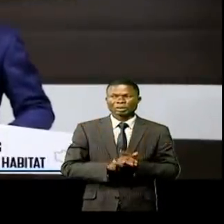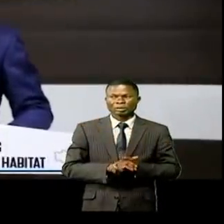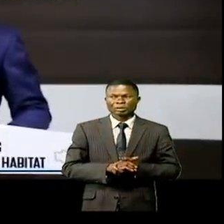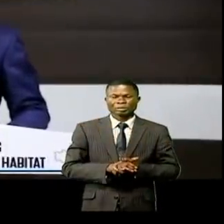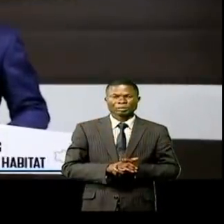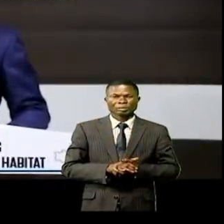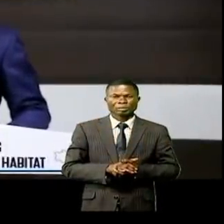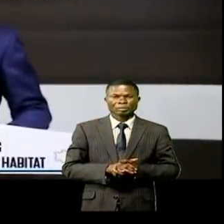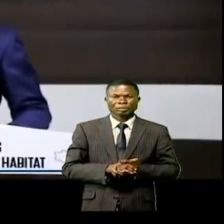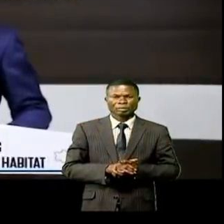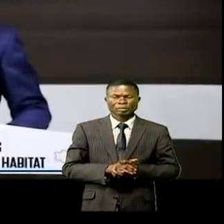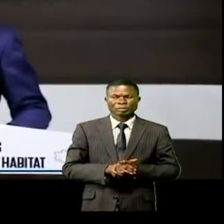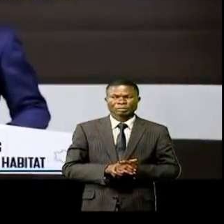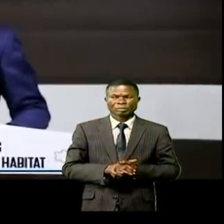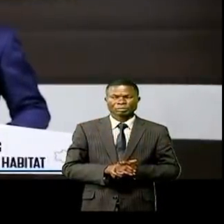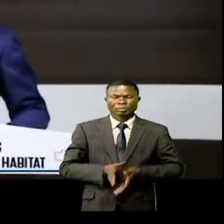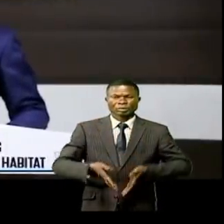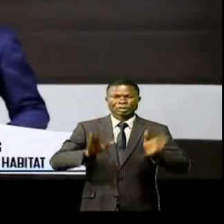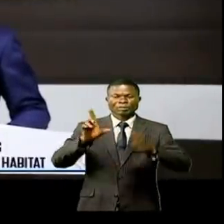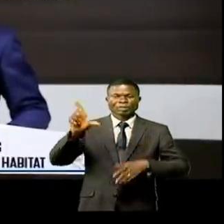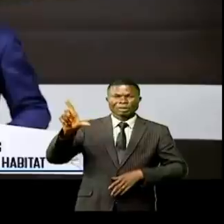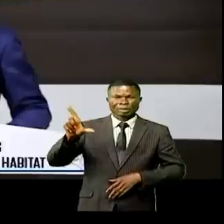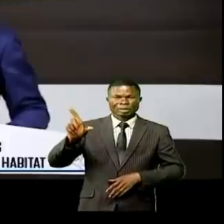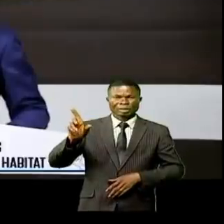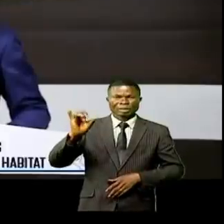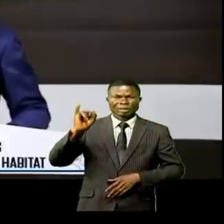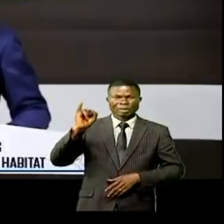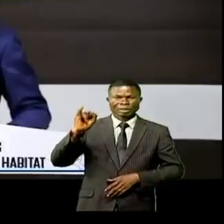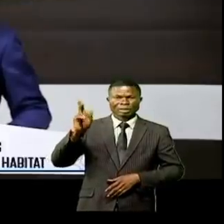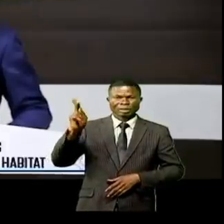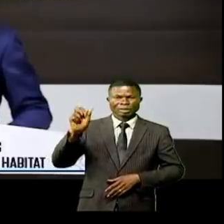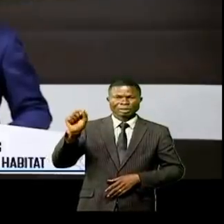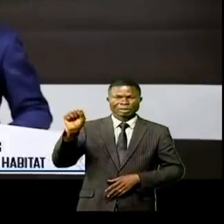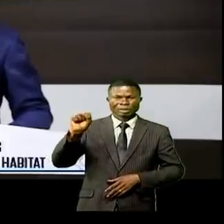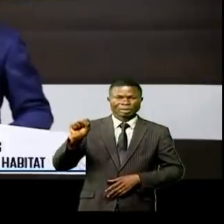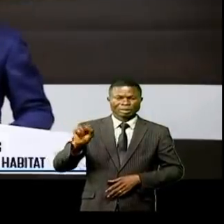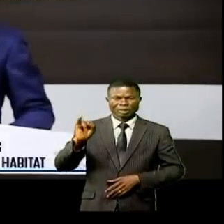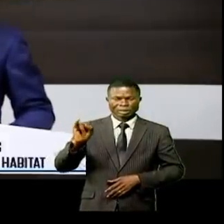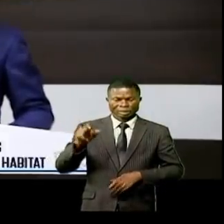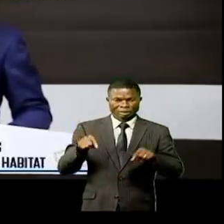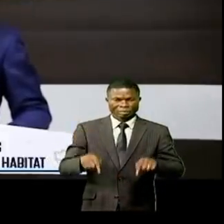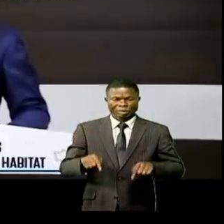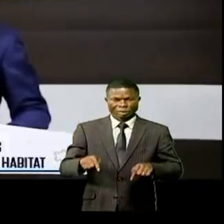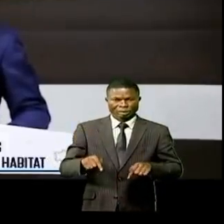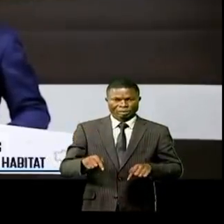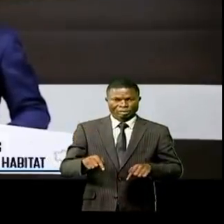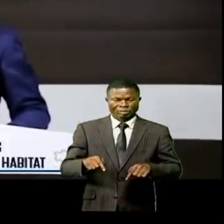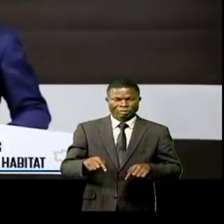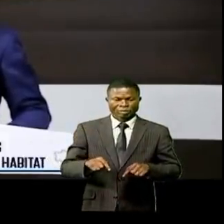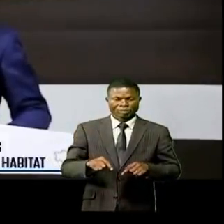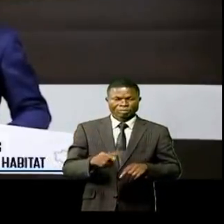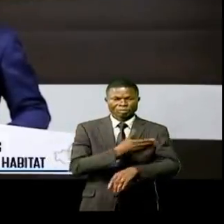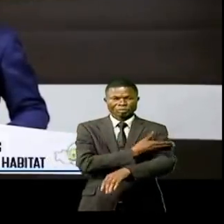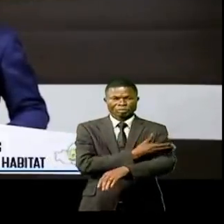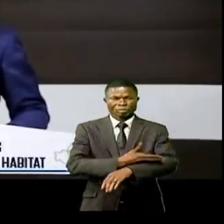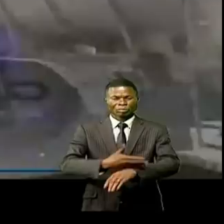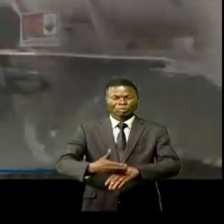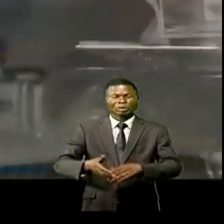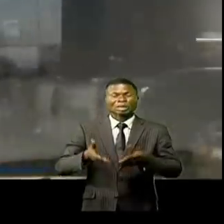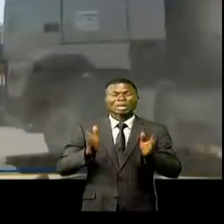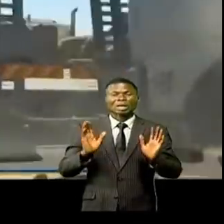La voirie de la vie délicatie connaît à ses jours une dégradation prématurée